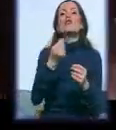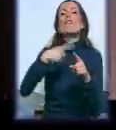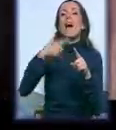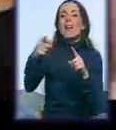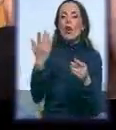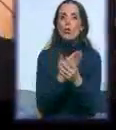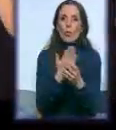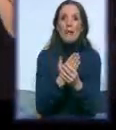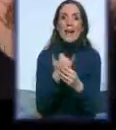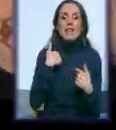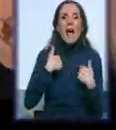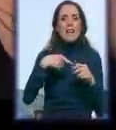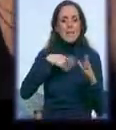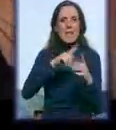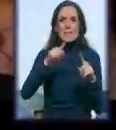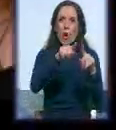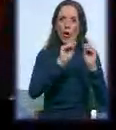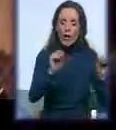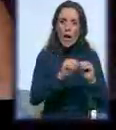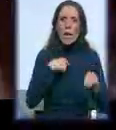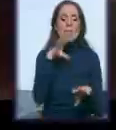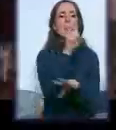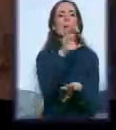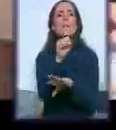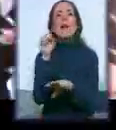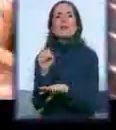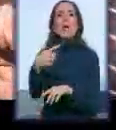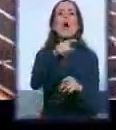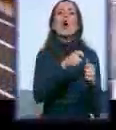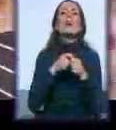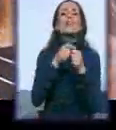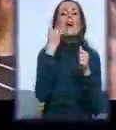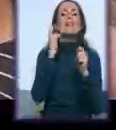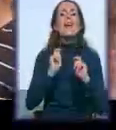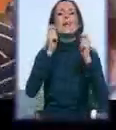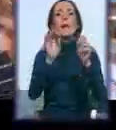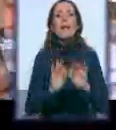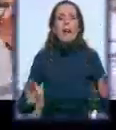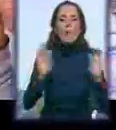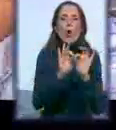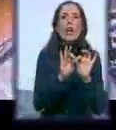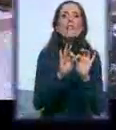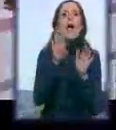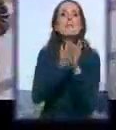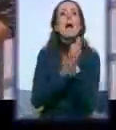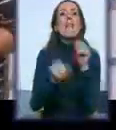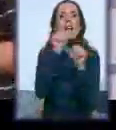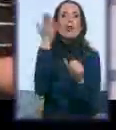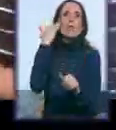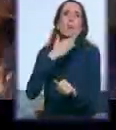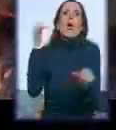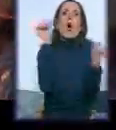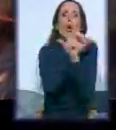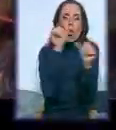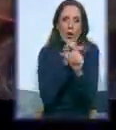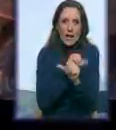manje greše. Sve u smislu prikupljena dokumentacija, aktiviranja svojih resurse i Ali to bi rekli ljudi koji su